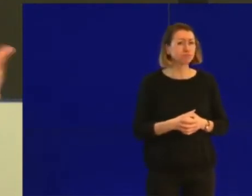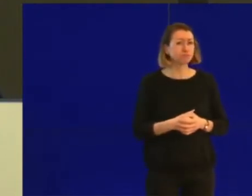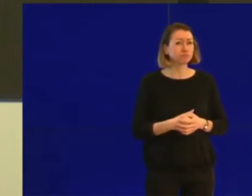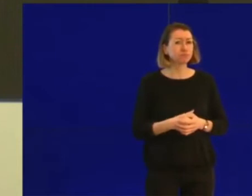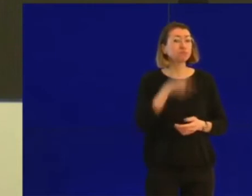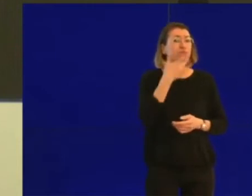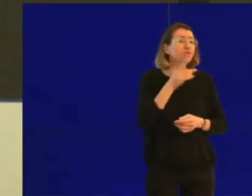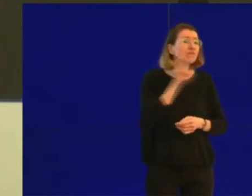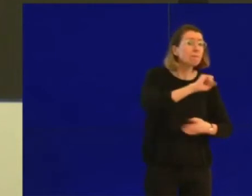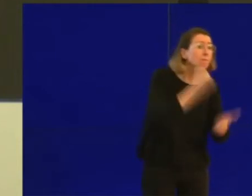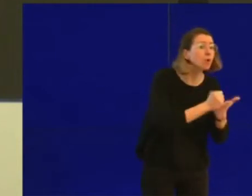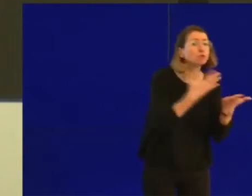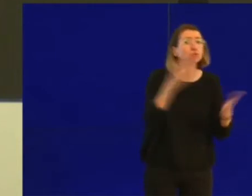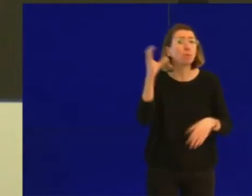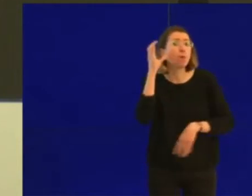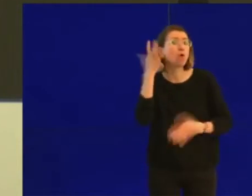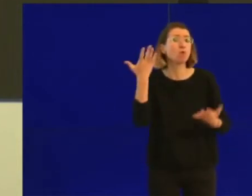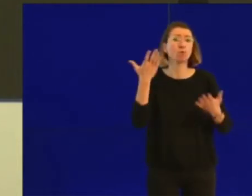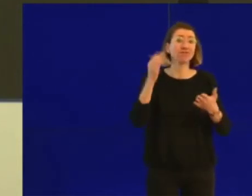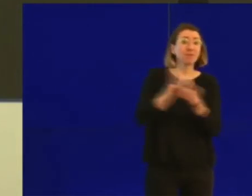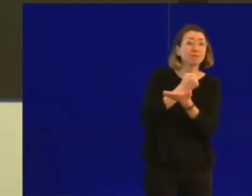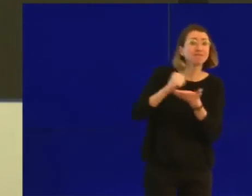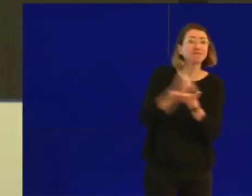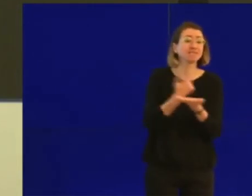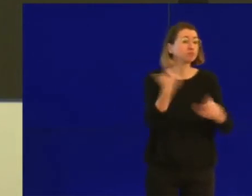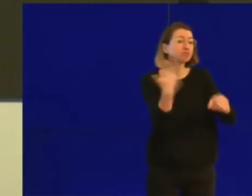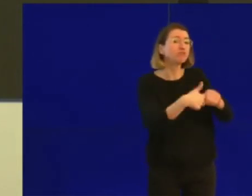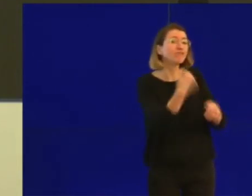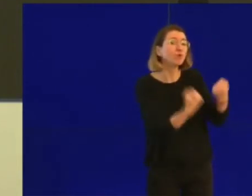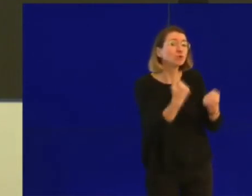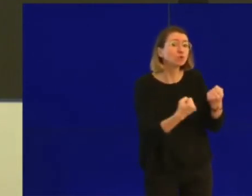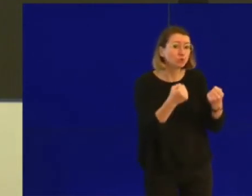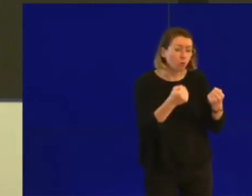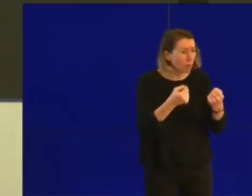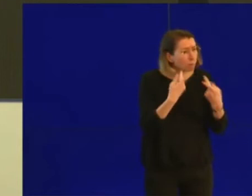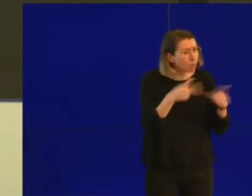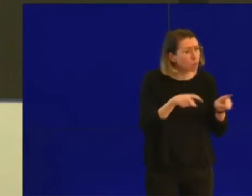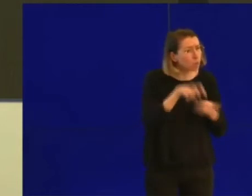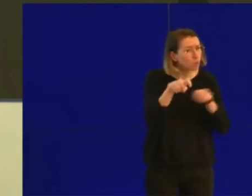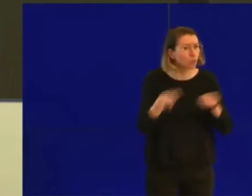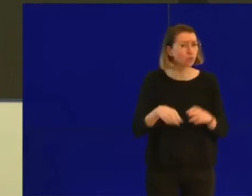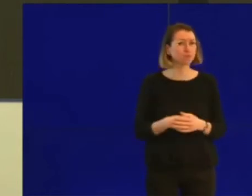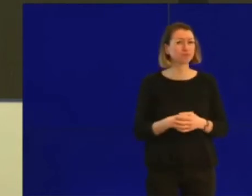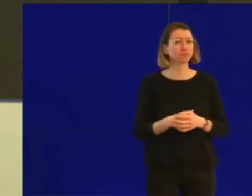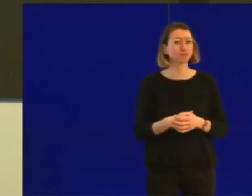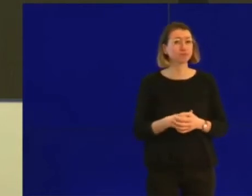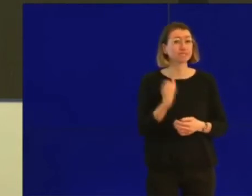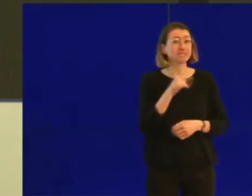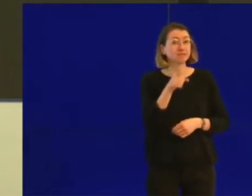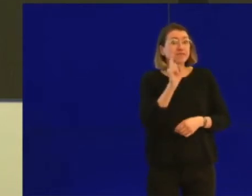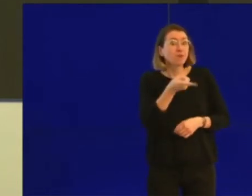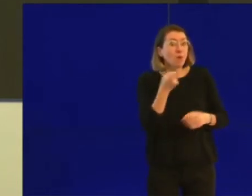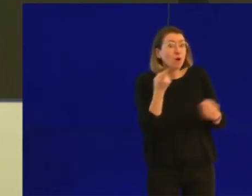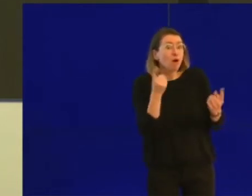à une pharmacie, si vous devez aller à une pompe à essence, et surtout si vous devez apporter une assistance, un secours à des personnes qui sont plus